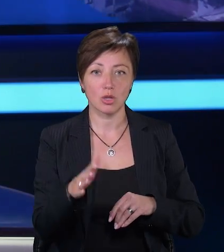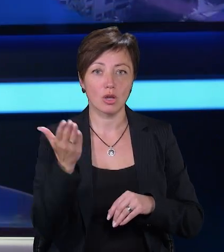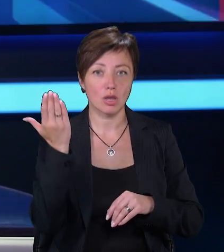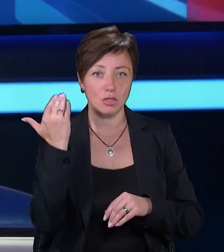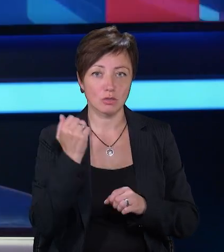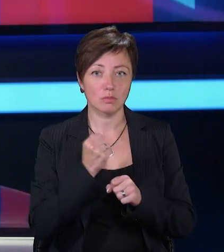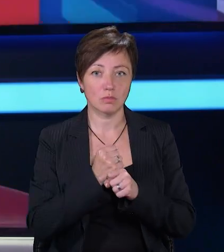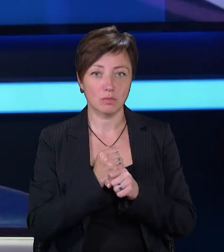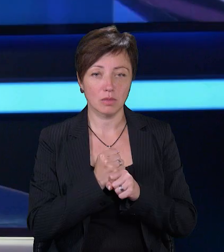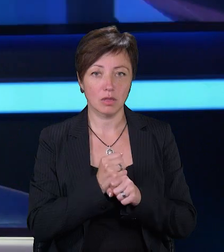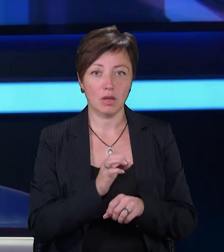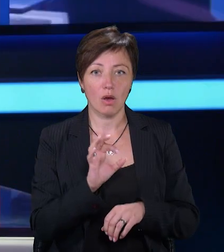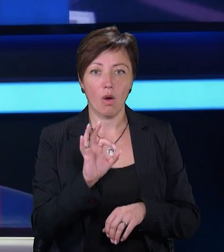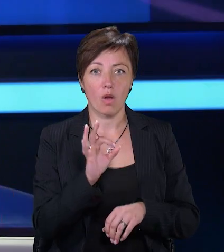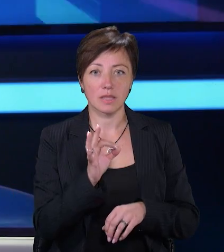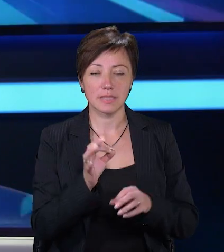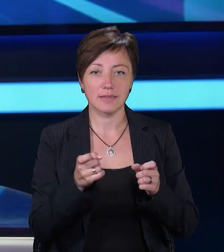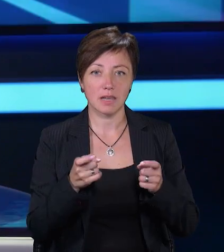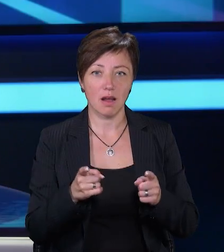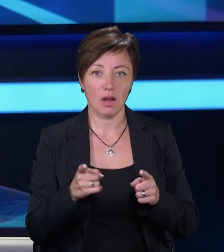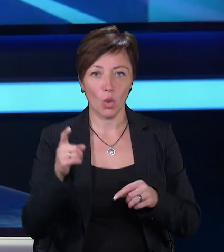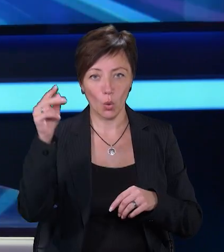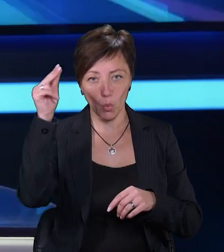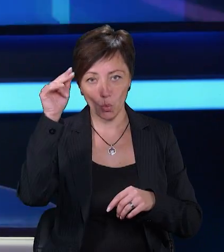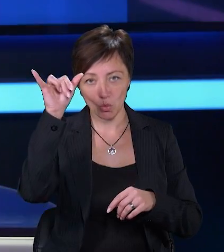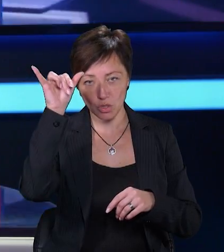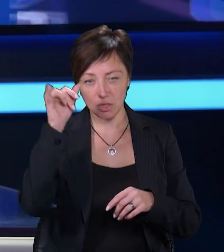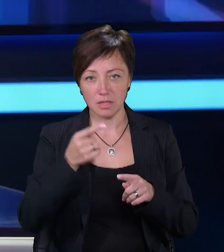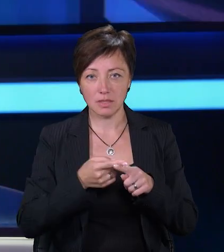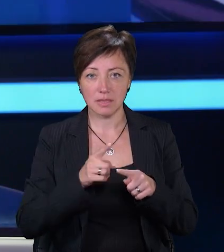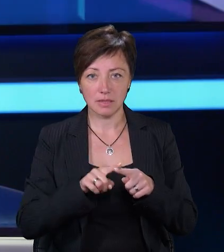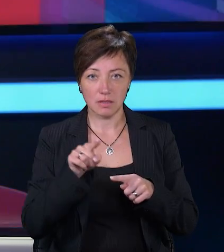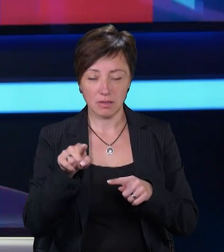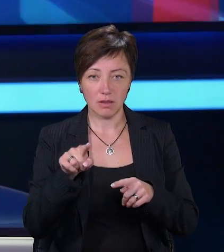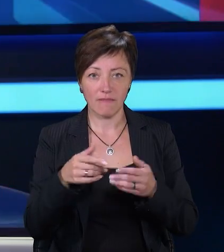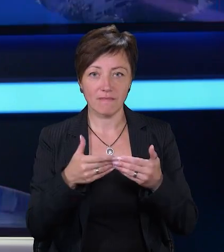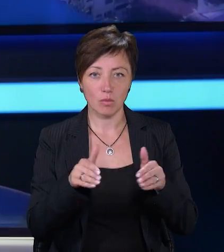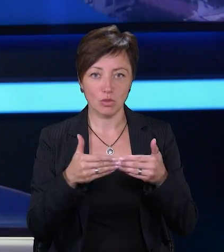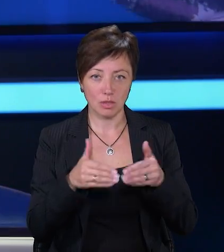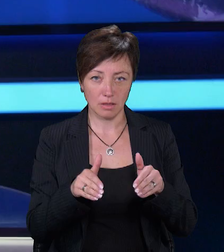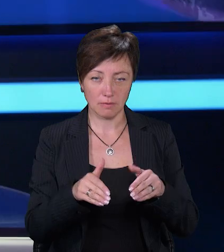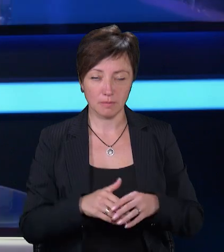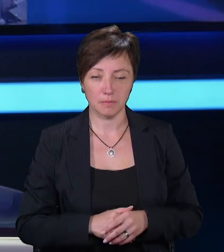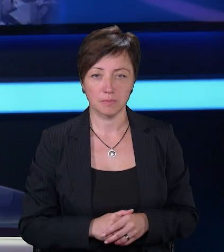функціонувало Олексіївське реальне училище. Кость Місевич – один із його випускників.